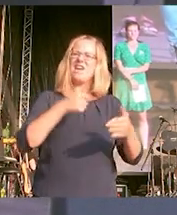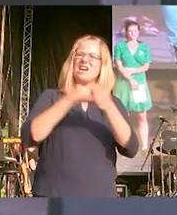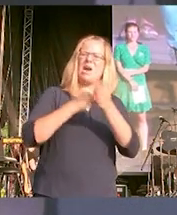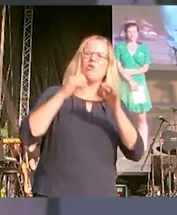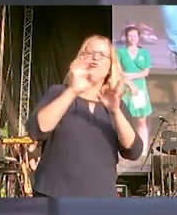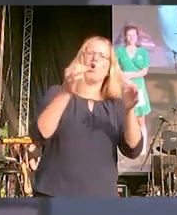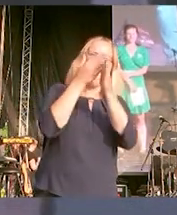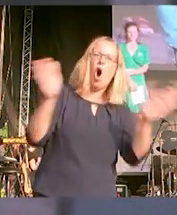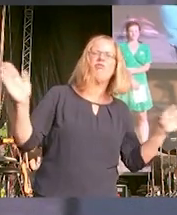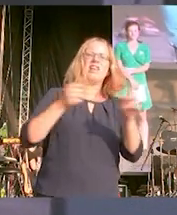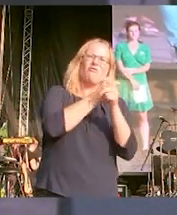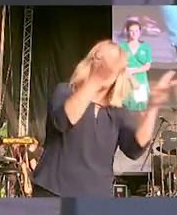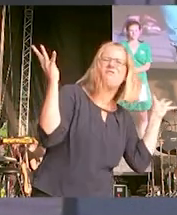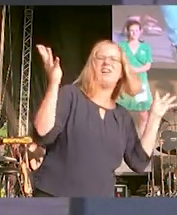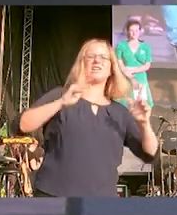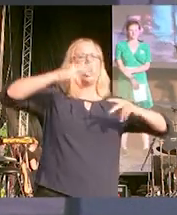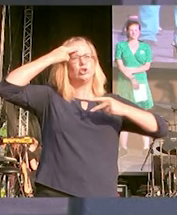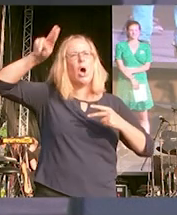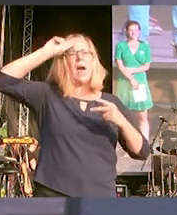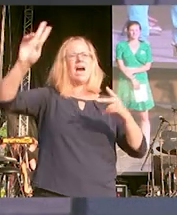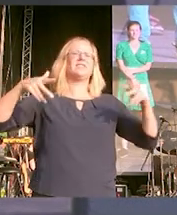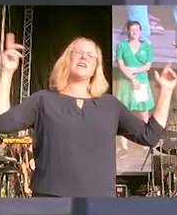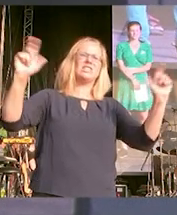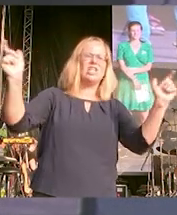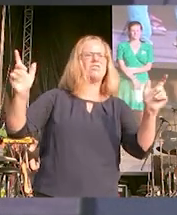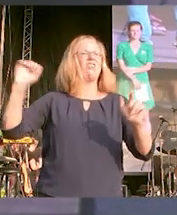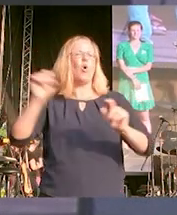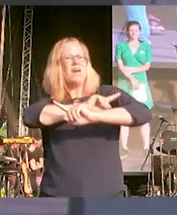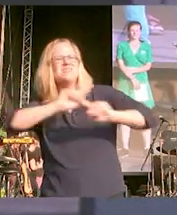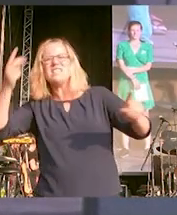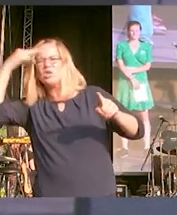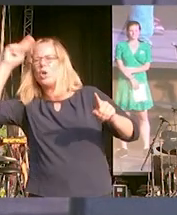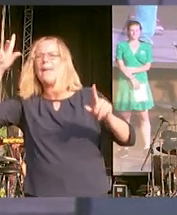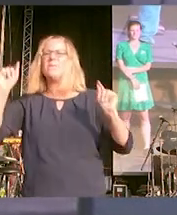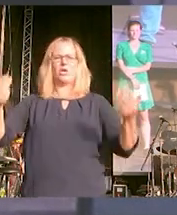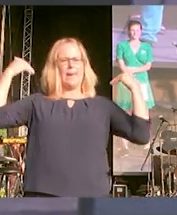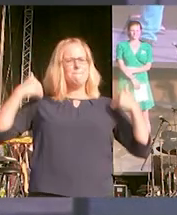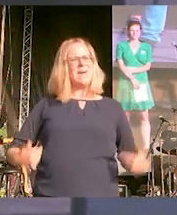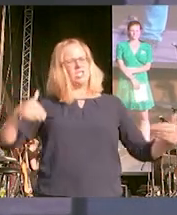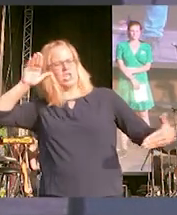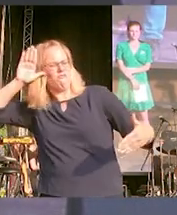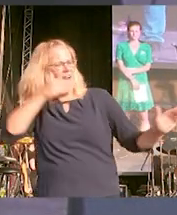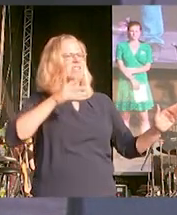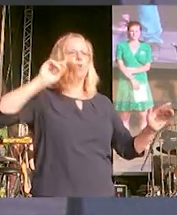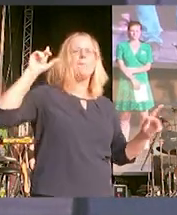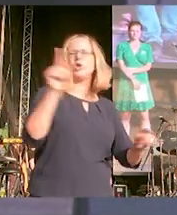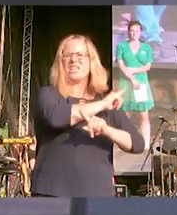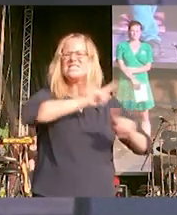vielfältige, für eine tolerante Gesellschaft. Denn Intoleranz ist immer Menschenverachtung und ist immer asozial.